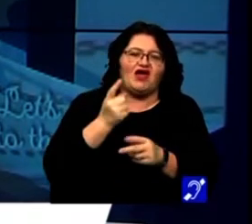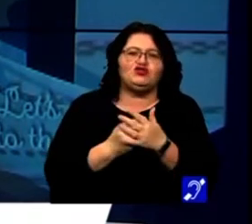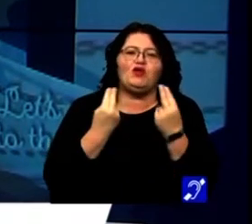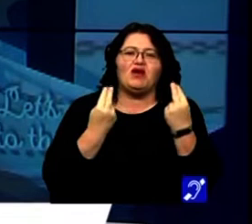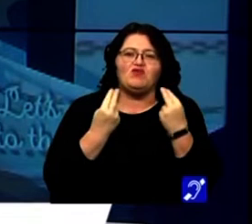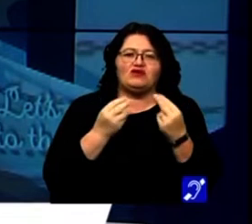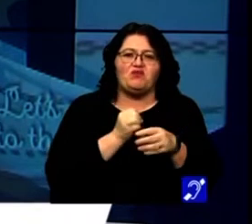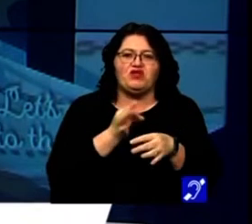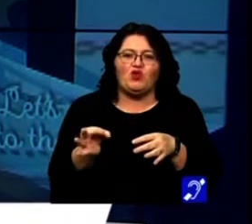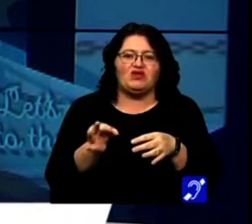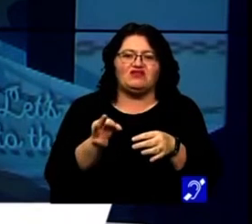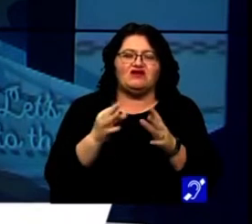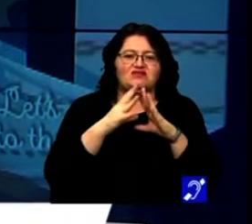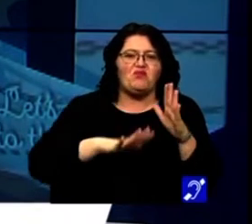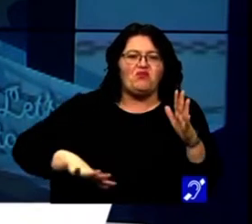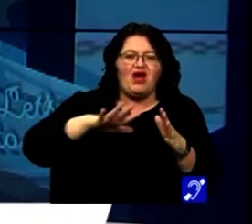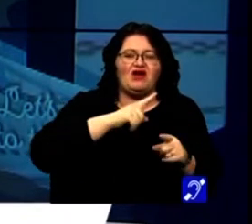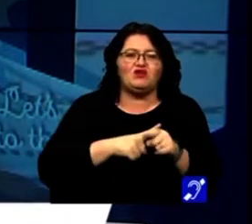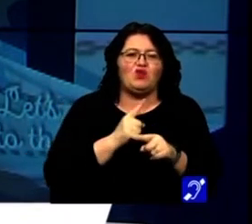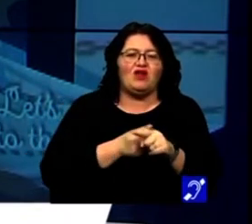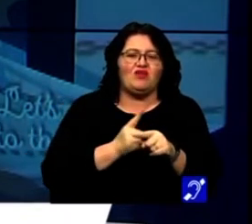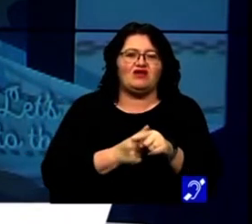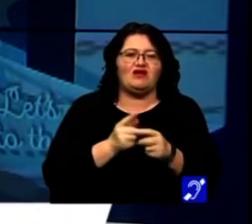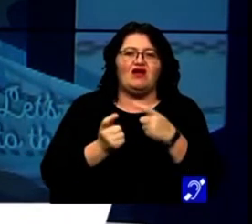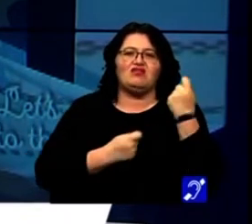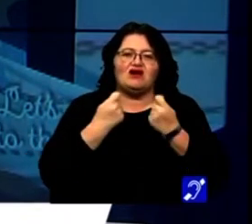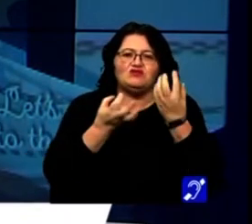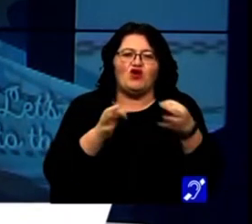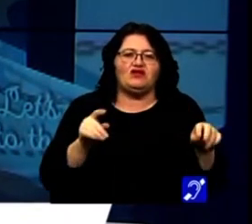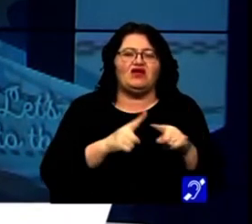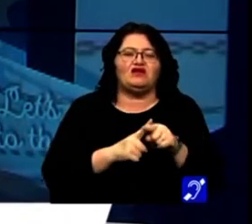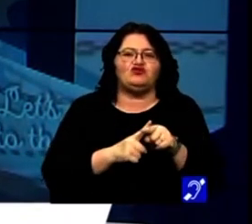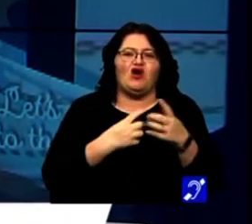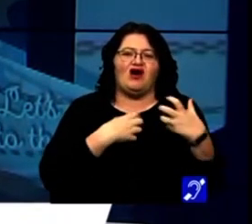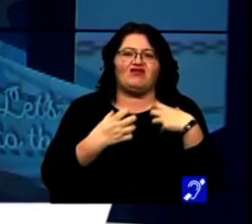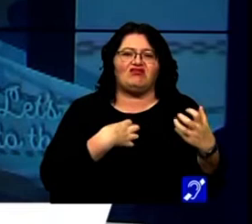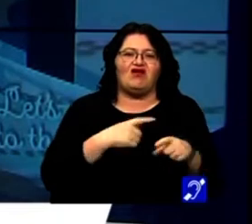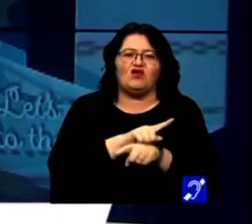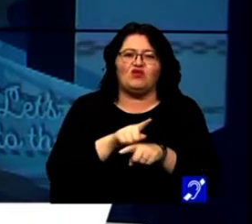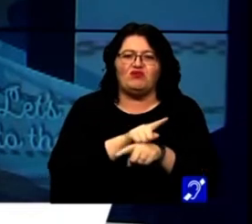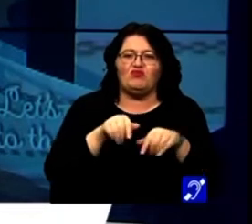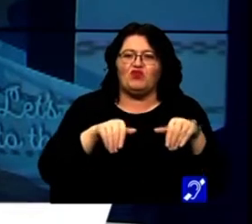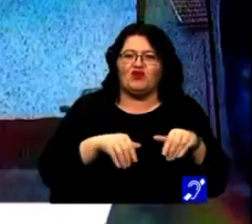importante minorități etnice din Banat cu elemente ale dansului modern și ale artei contemporane.